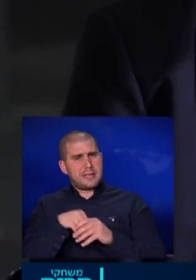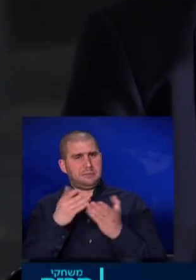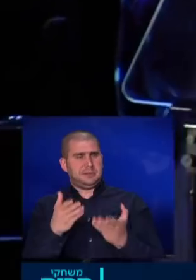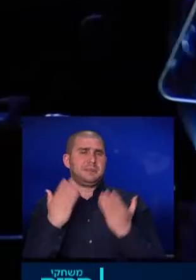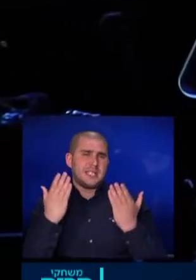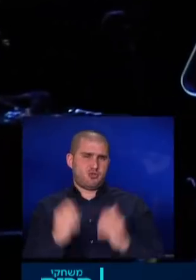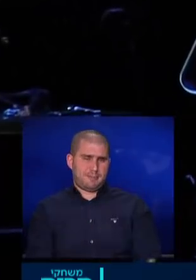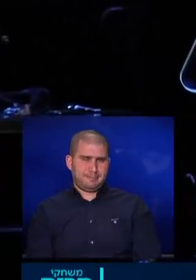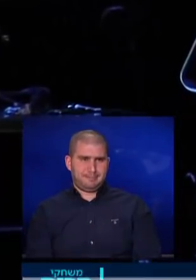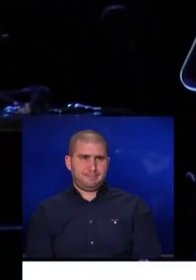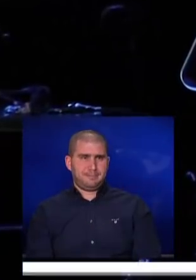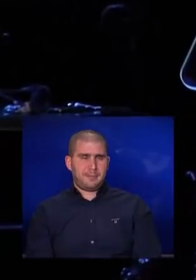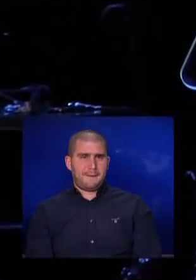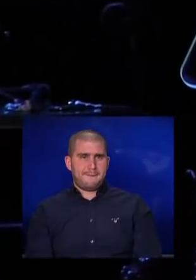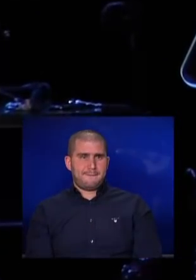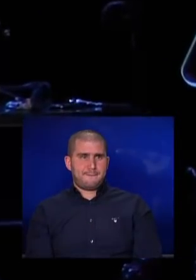לצעשי